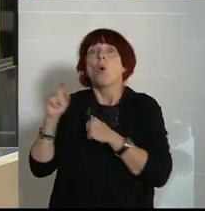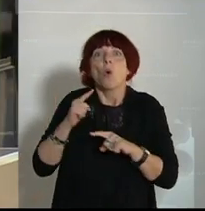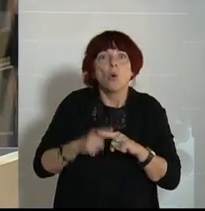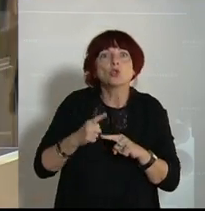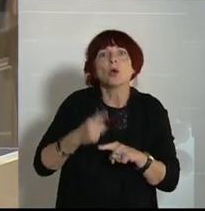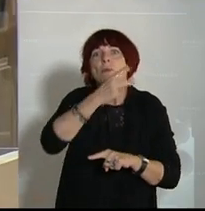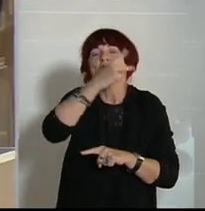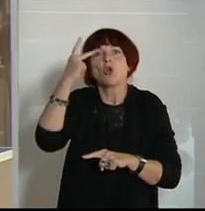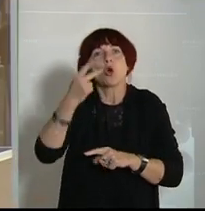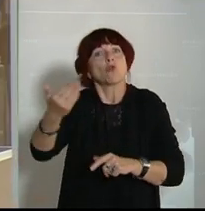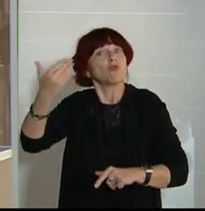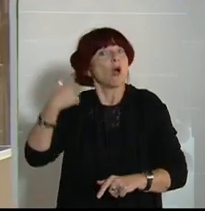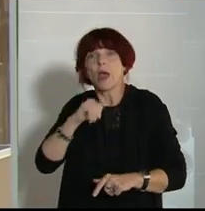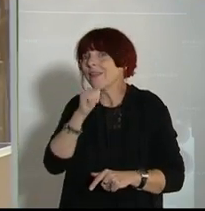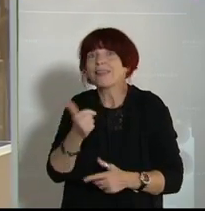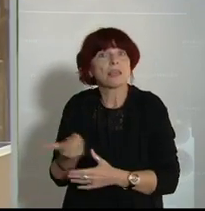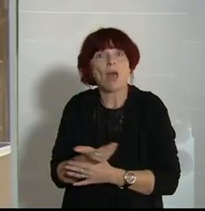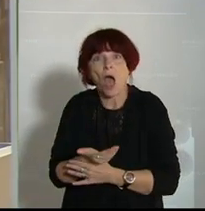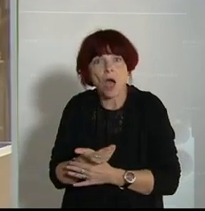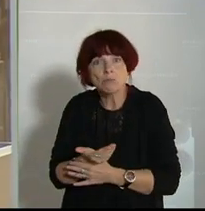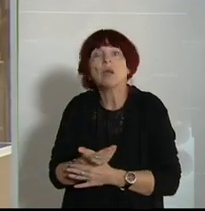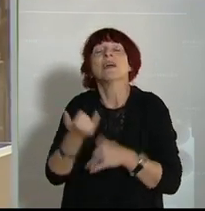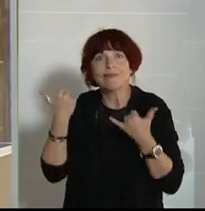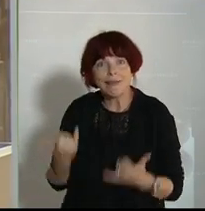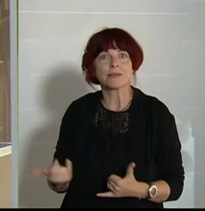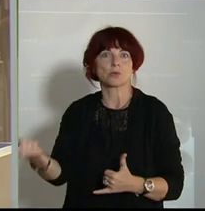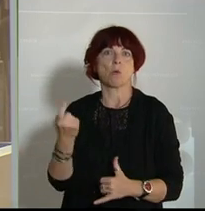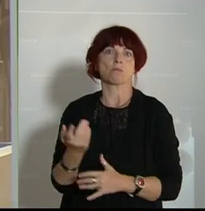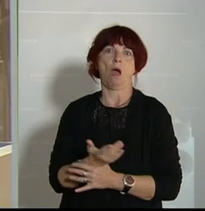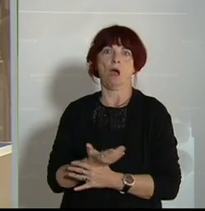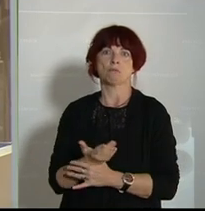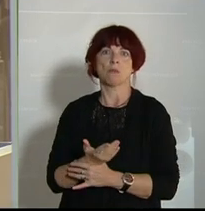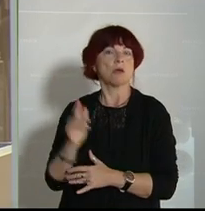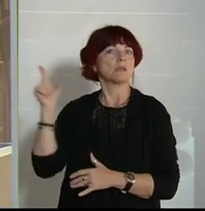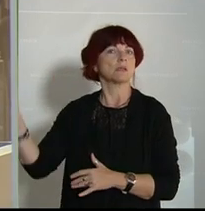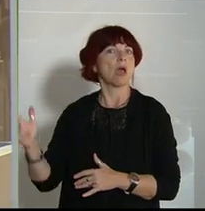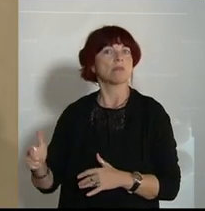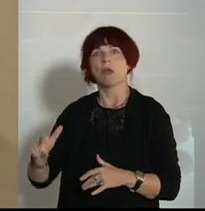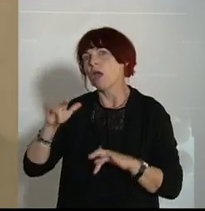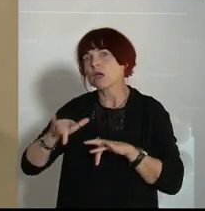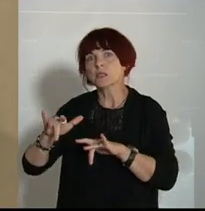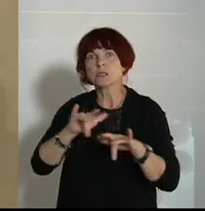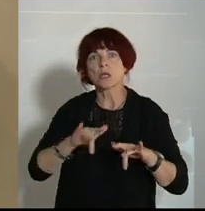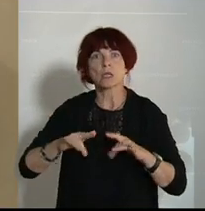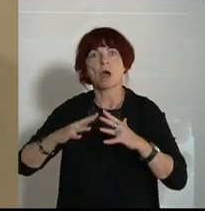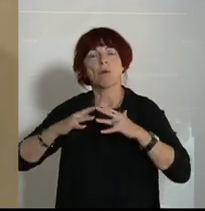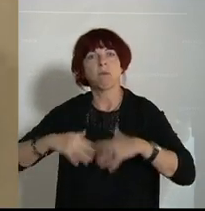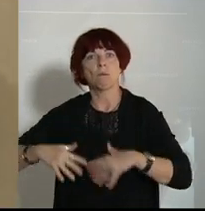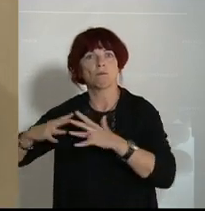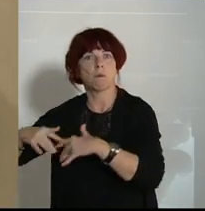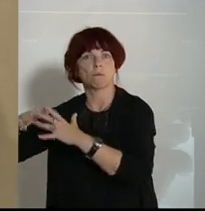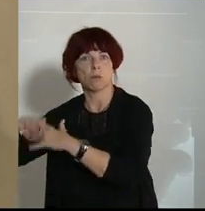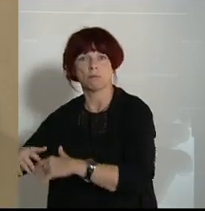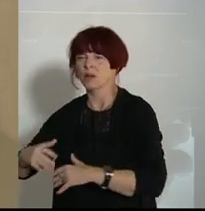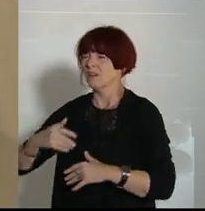Perspektiven, Menschen, die vor den Trümmern ihrer Existenz stehen. Wir erleben seit Monaten und Wochen, zweimal, dreimal